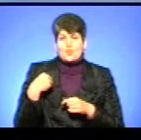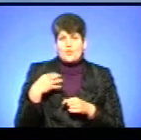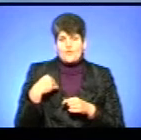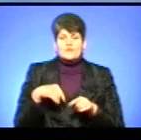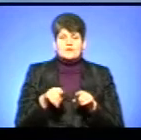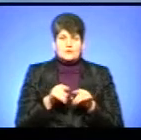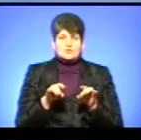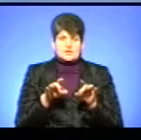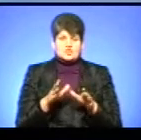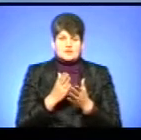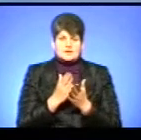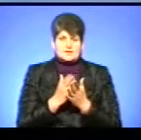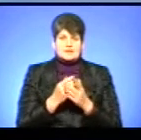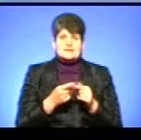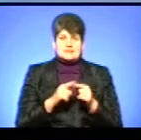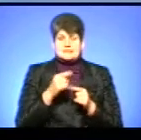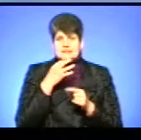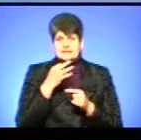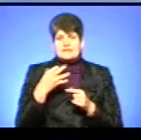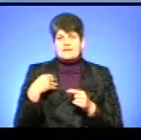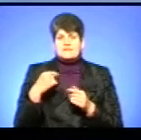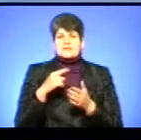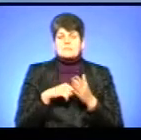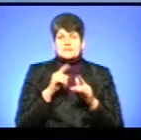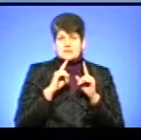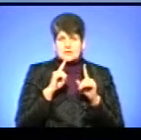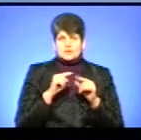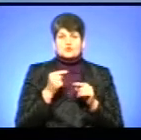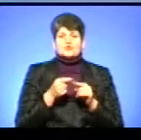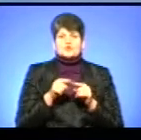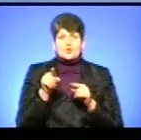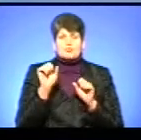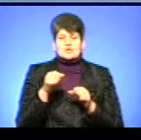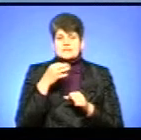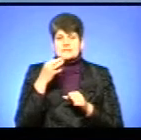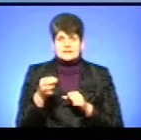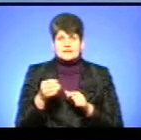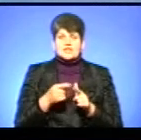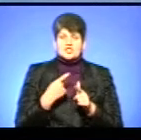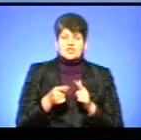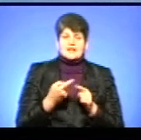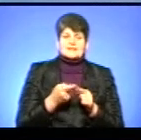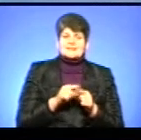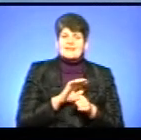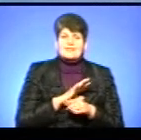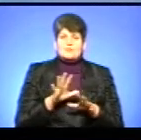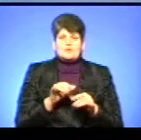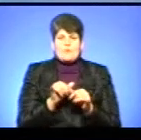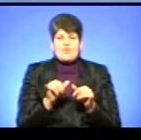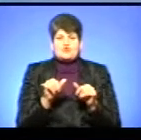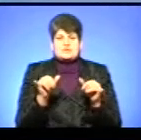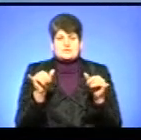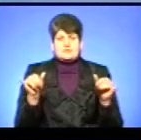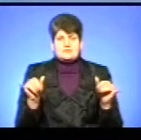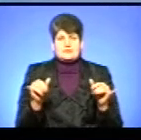рішення діє, зокрема, про це повідомила Львівська міська рада. Що з цього приводу можете сказати? І чи це не буде поширюватися